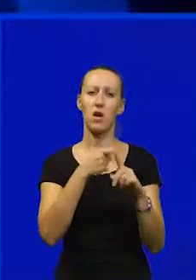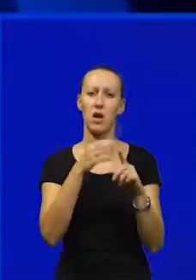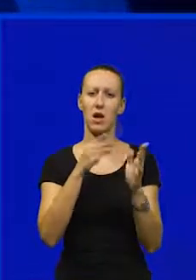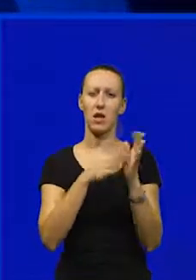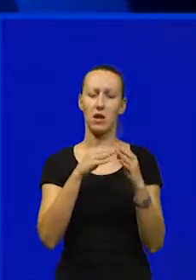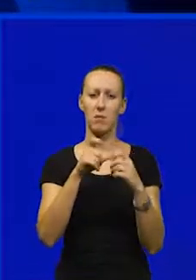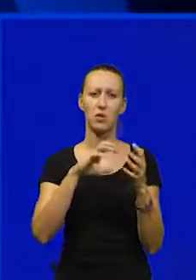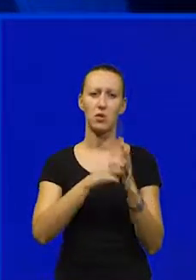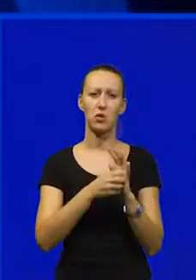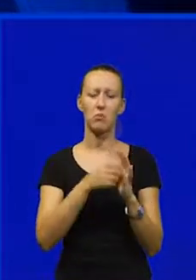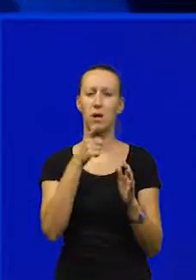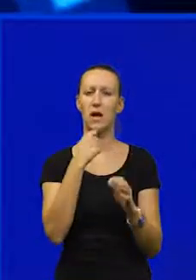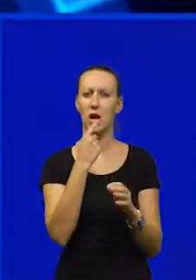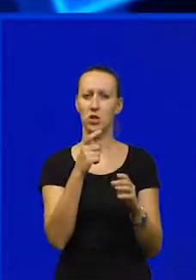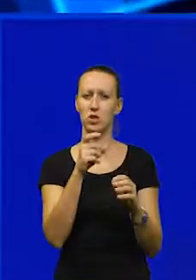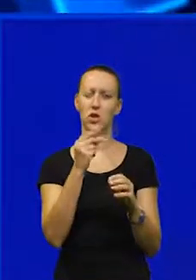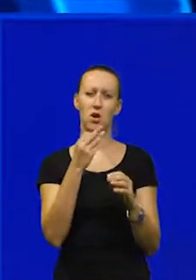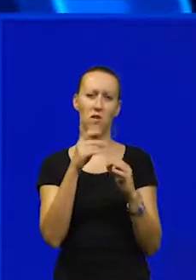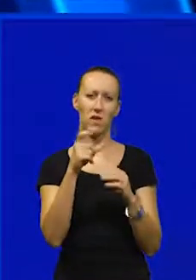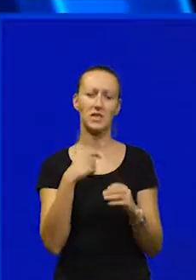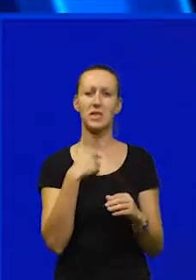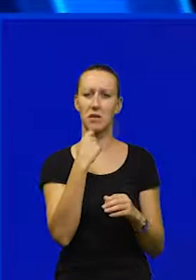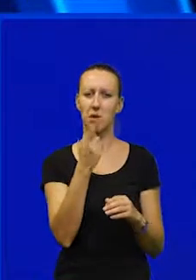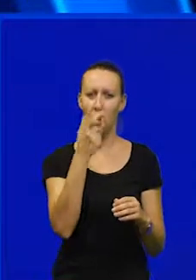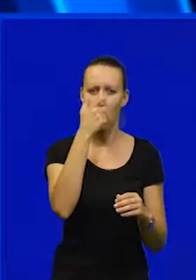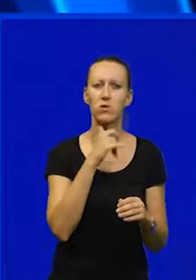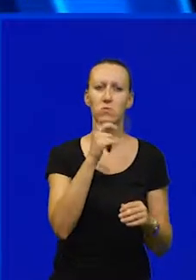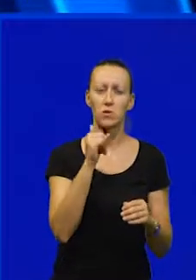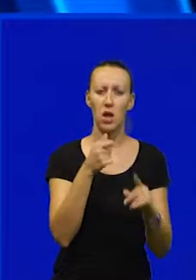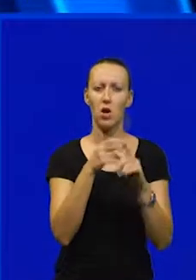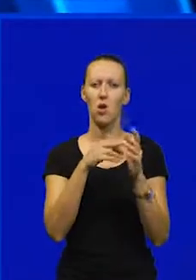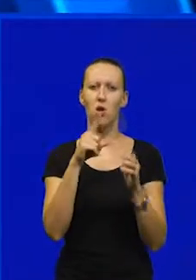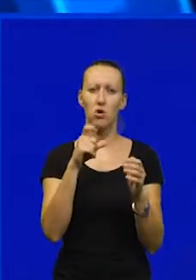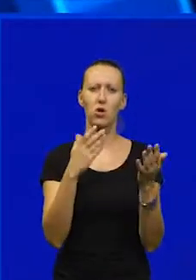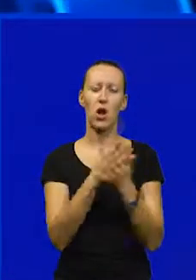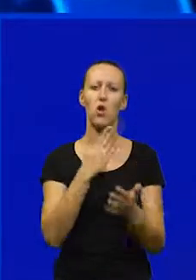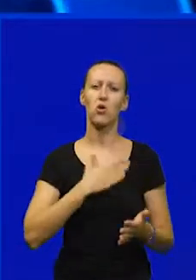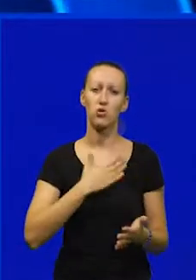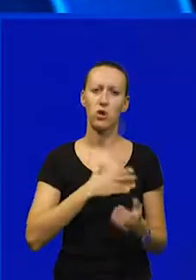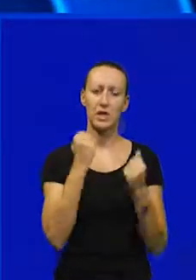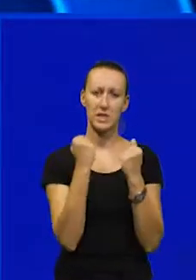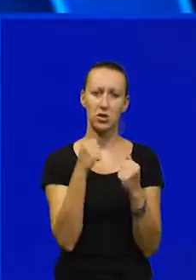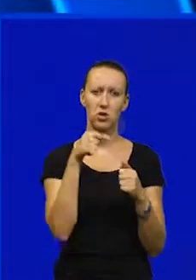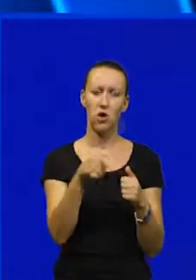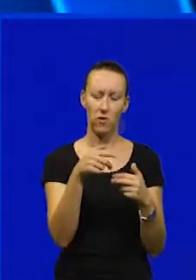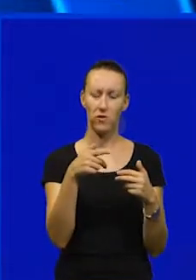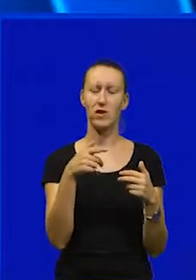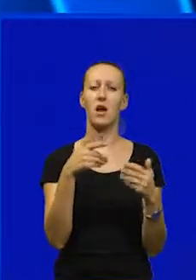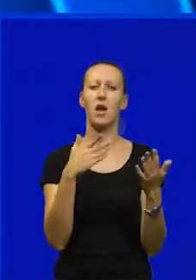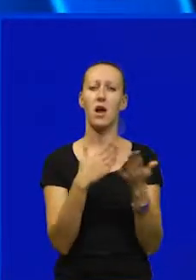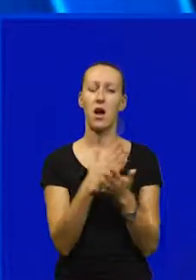grupa Cerovac je kazao. Ja sam rekao osobno da Danko Končar ako želi zadržati ovdje odnosno